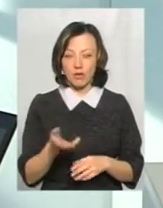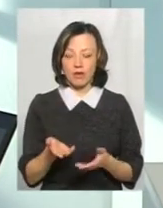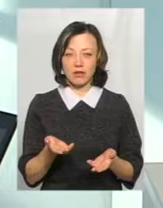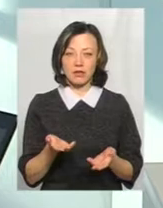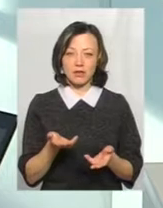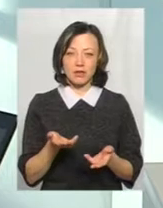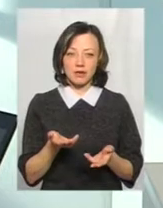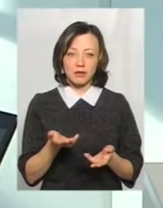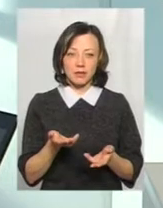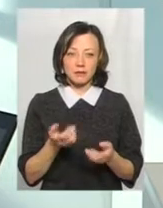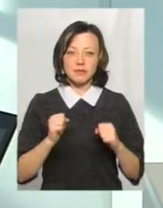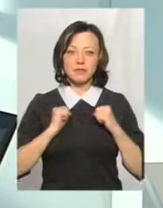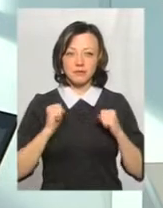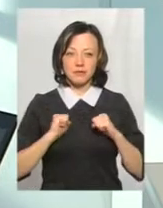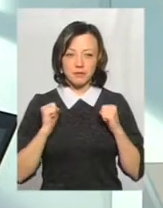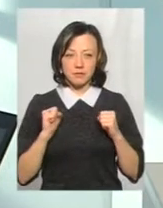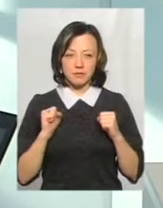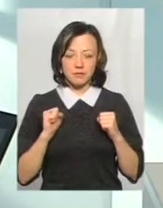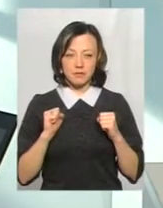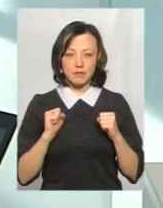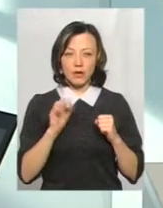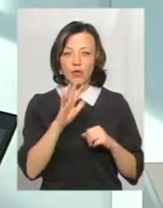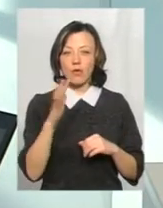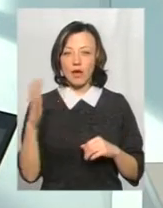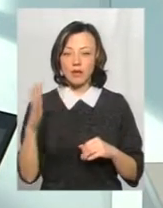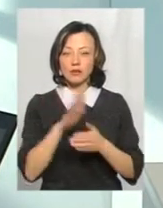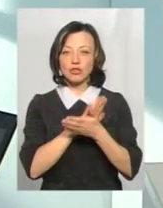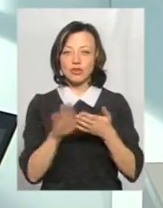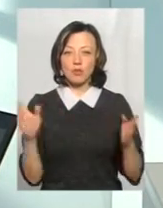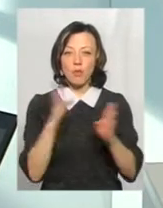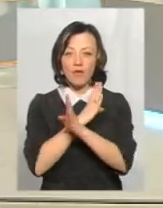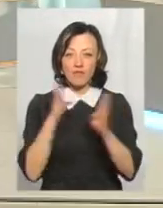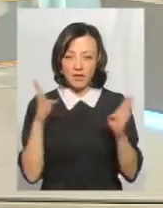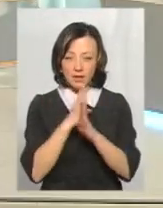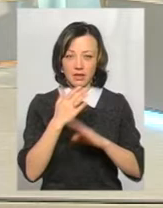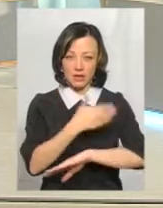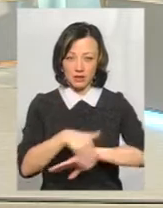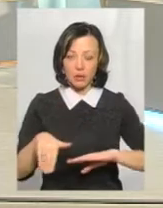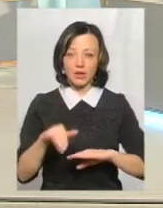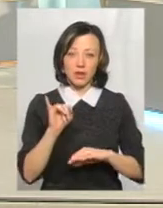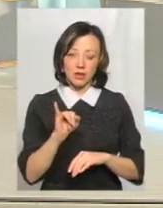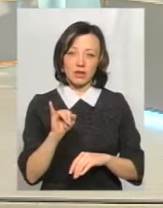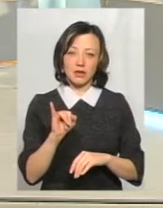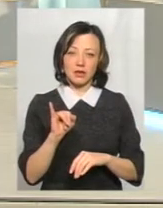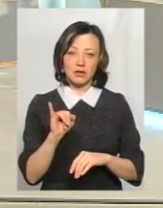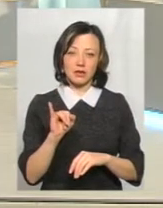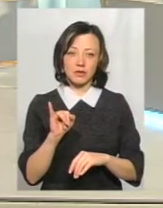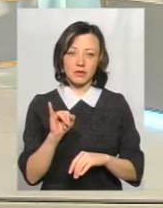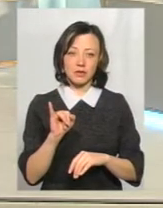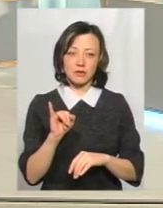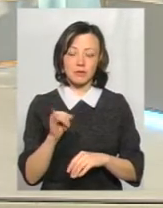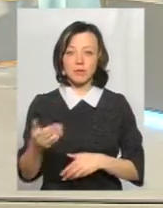Взагалі-то старатися гуляти по свіжому повітрі. І ходити, скажімо так,